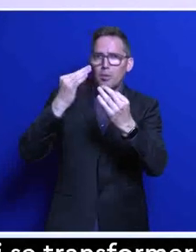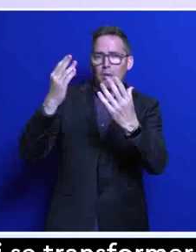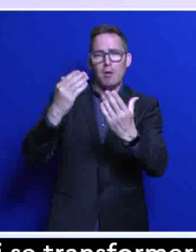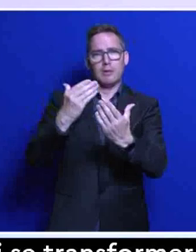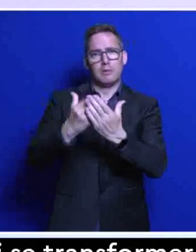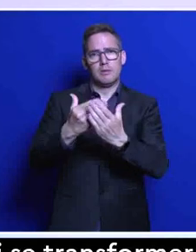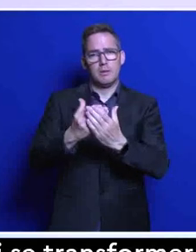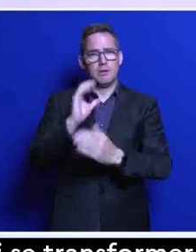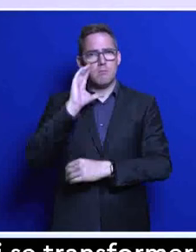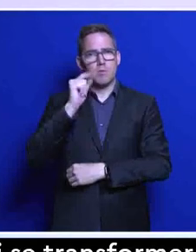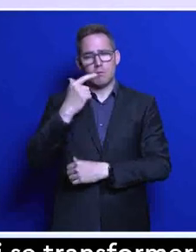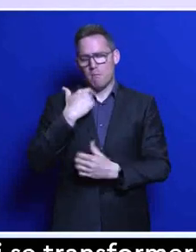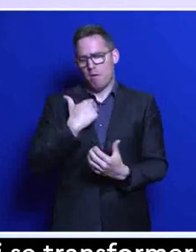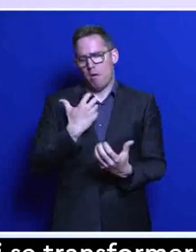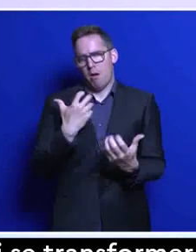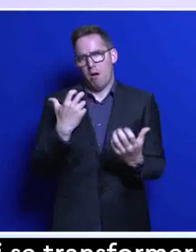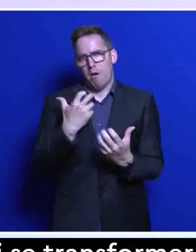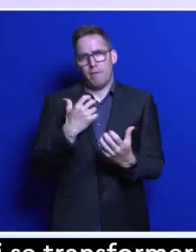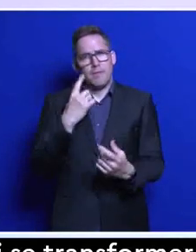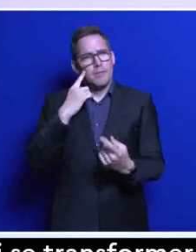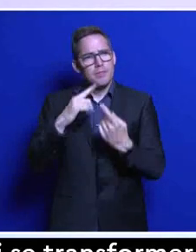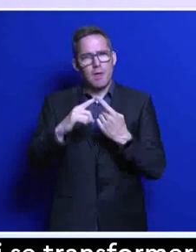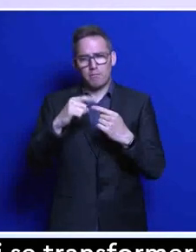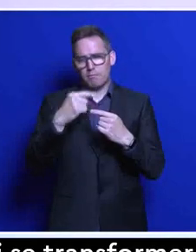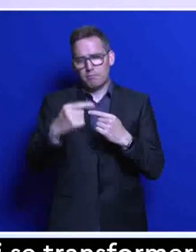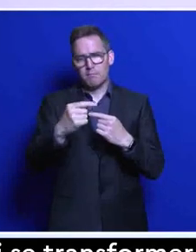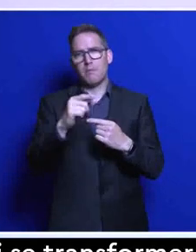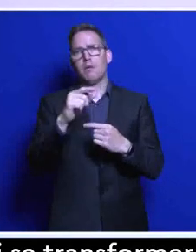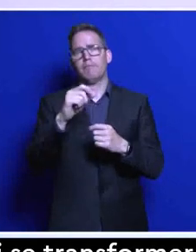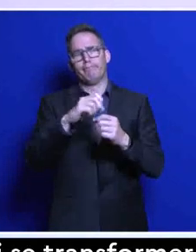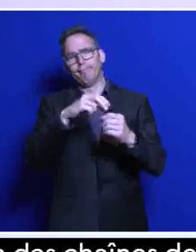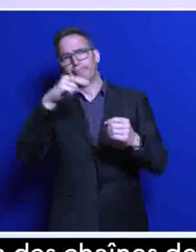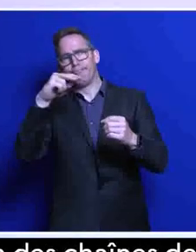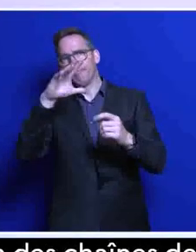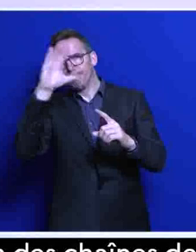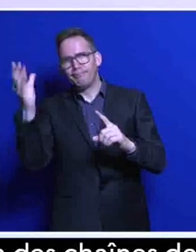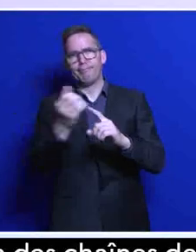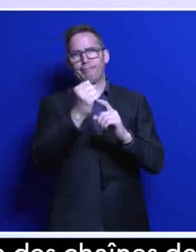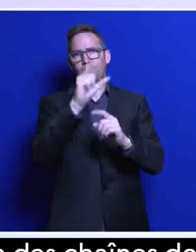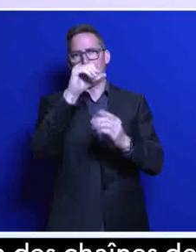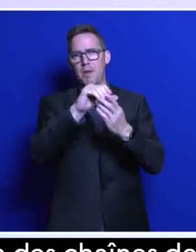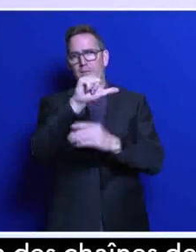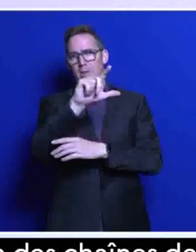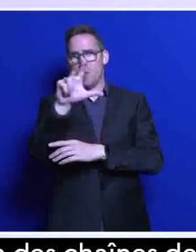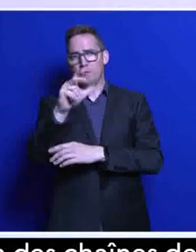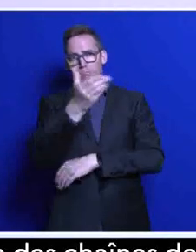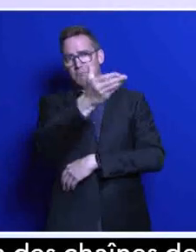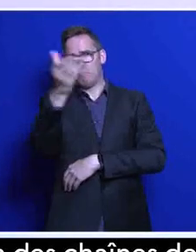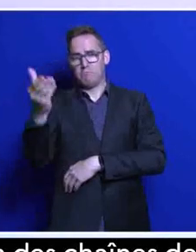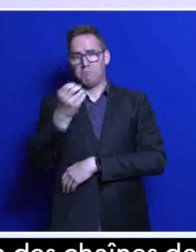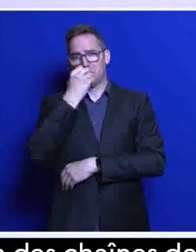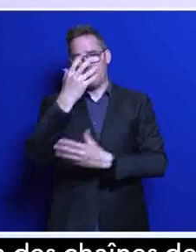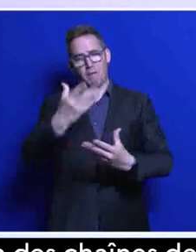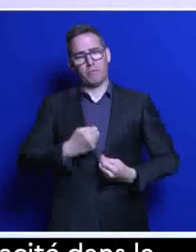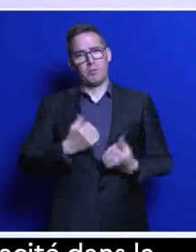'est en tout cas ce que je souhaite pour ce forum Vision Golf 2023. Je veux vous redire que vous êtes toutes et tous les bienvenus à